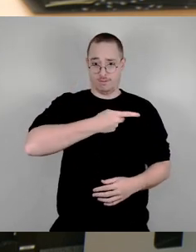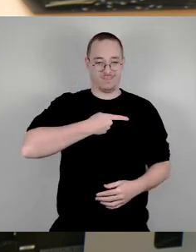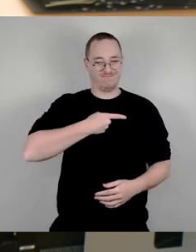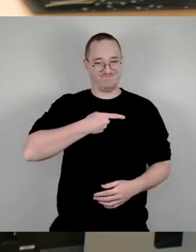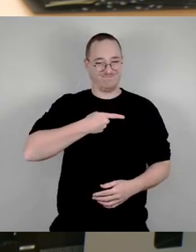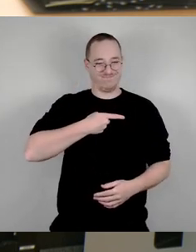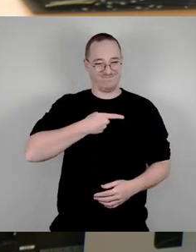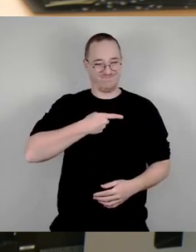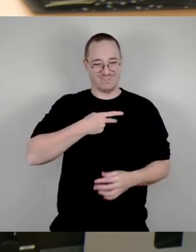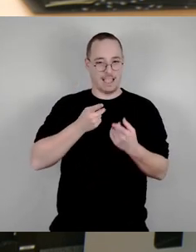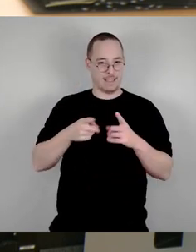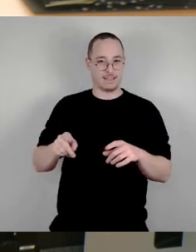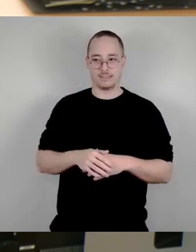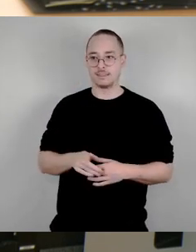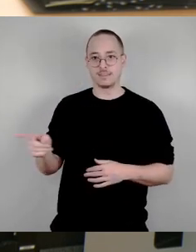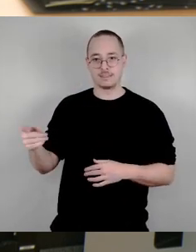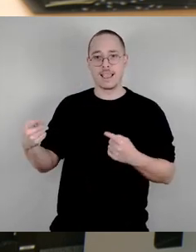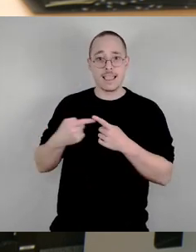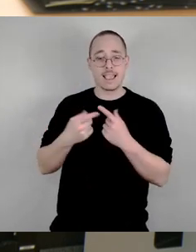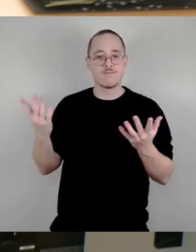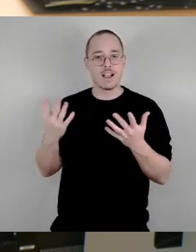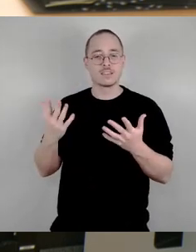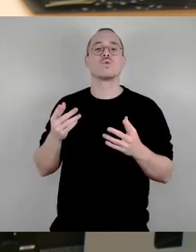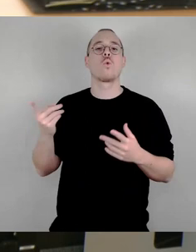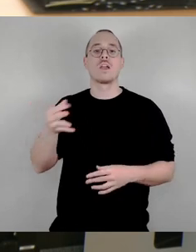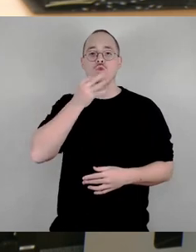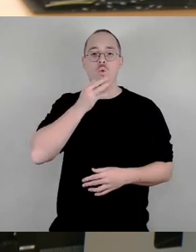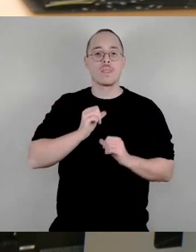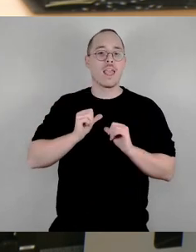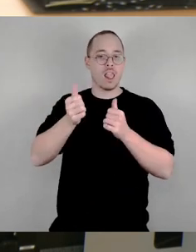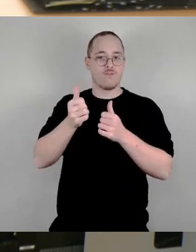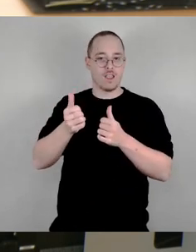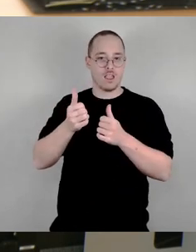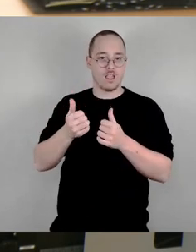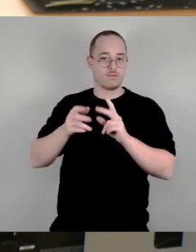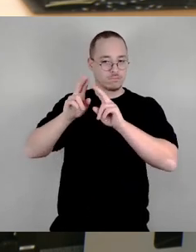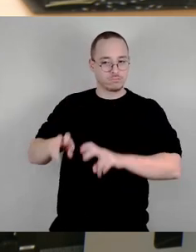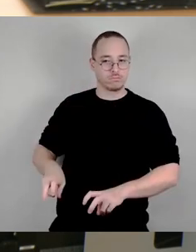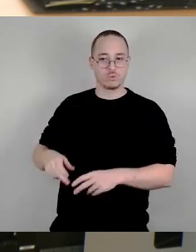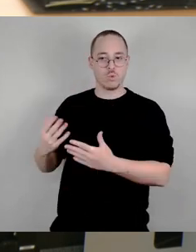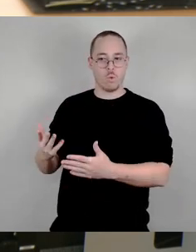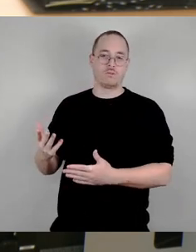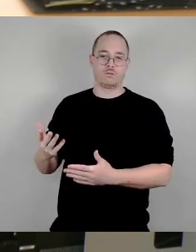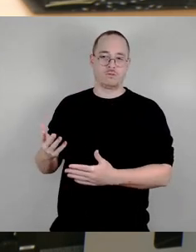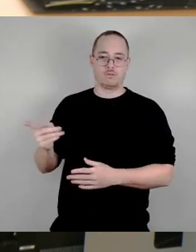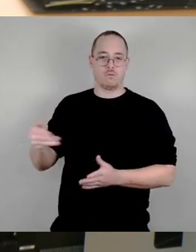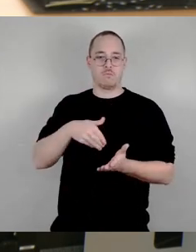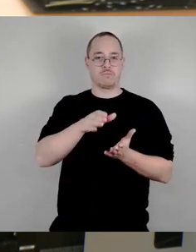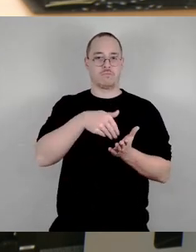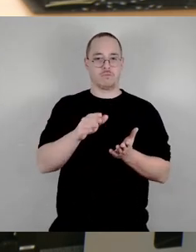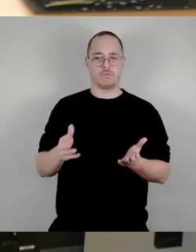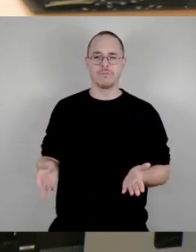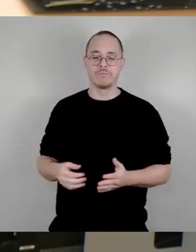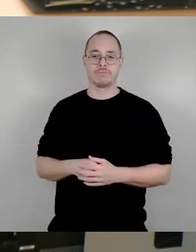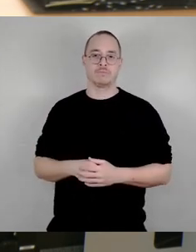Jugendhilfe zuzustimmen. Und dass das ein kleiner ist, wissen wir alle. Was die ganze Sache allerdings brisant macht, haben wir